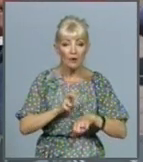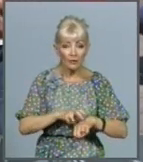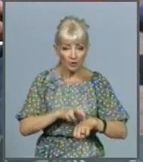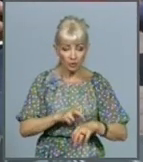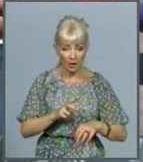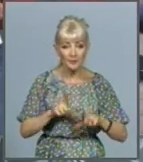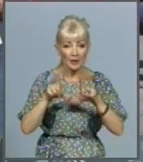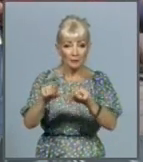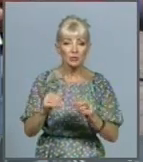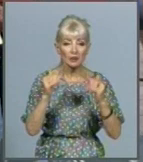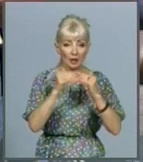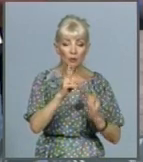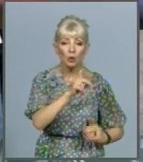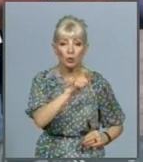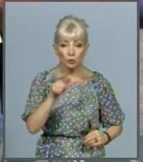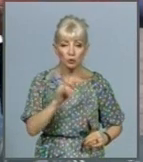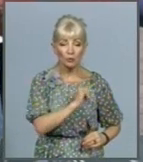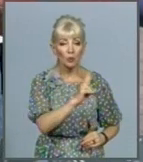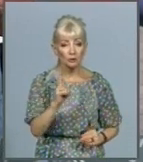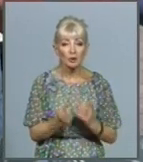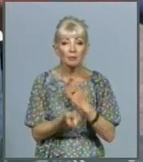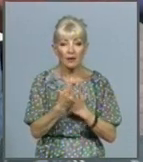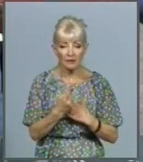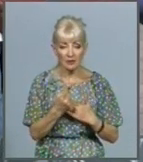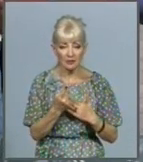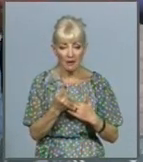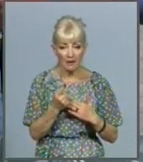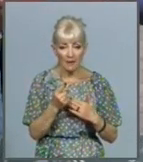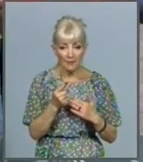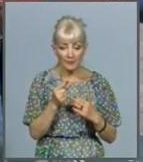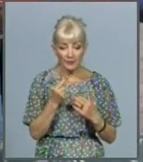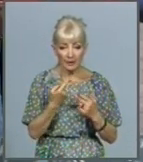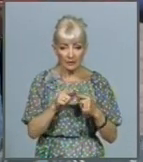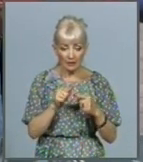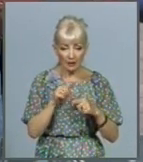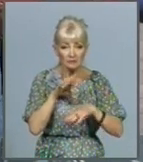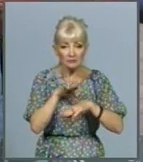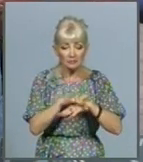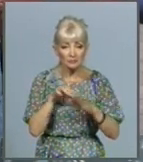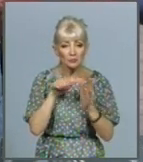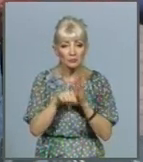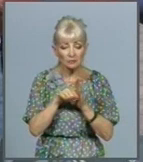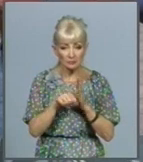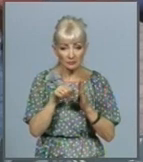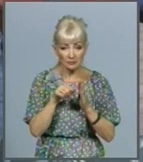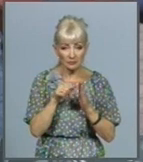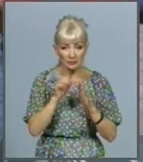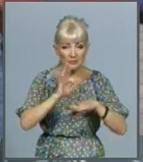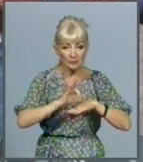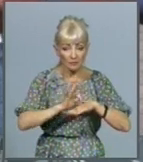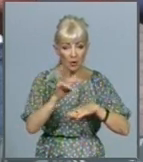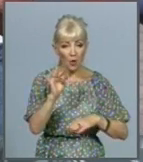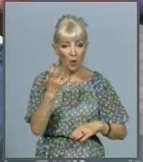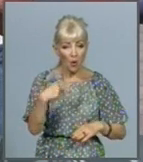людям, у котрих появились симптоми ковіда, і брати забор у них аналізів, тестів,